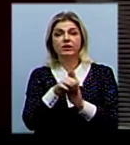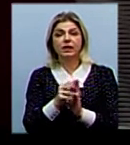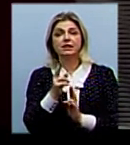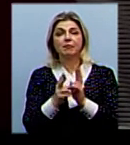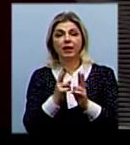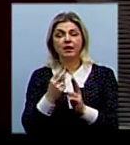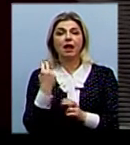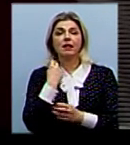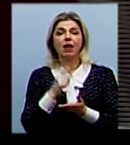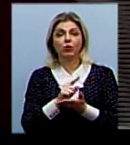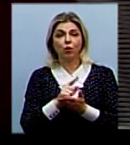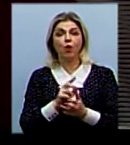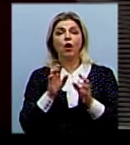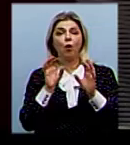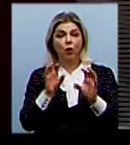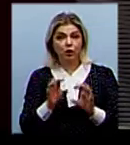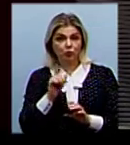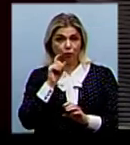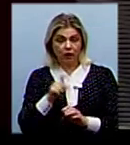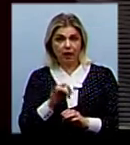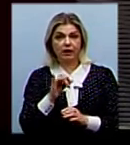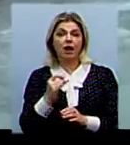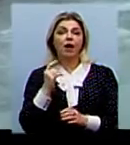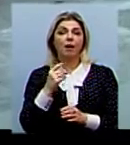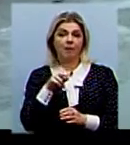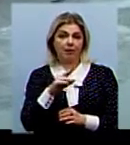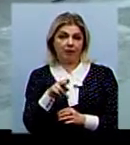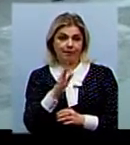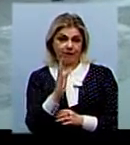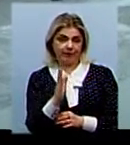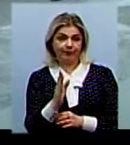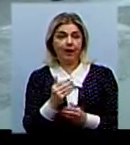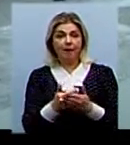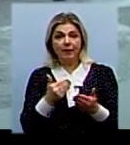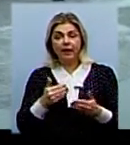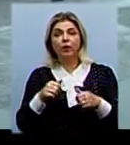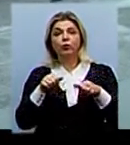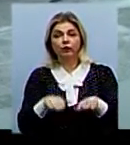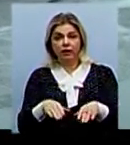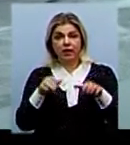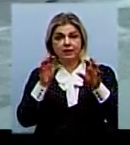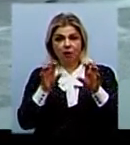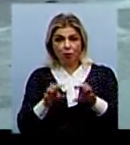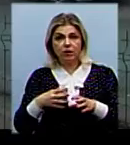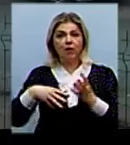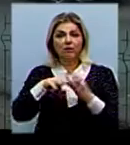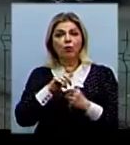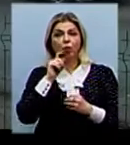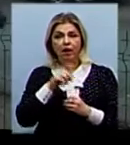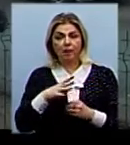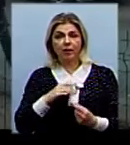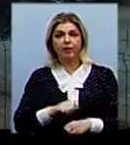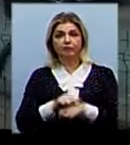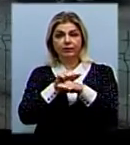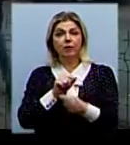кодексу України, мито і податок надодана вартість. Напередодні прийняття закону по всій Україні відбулись акції протесту.